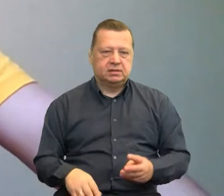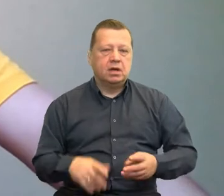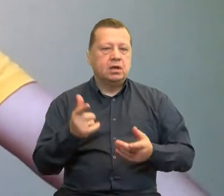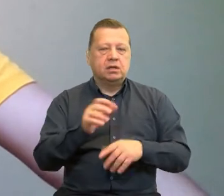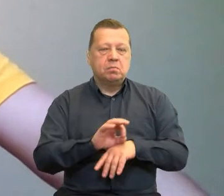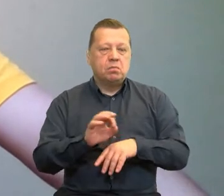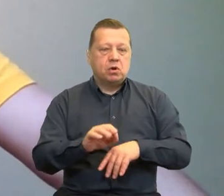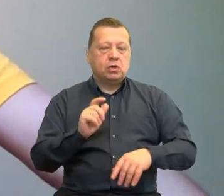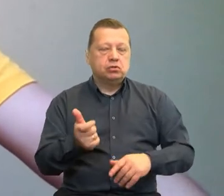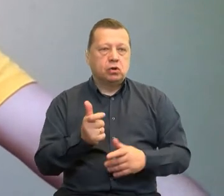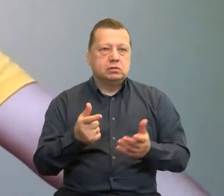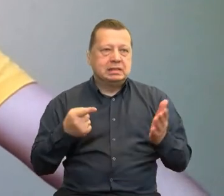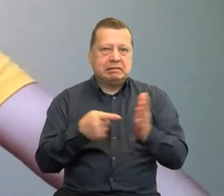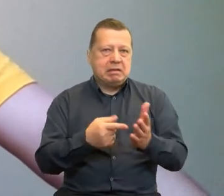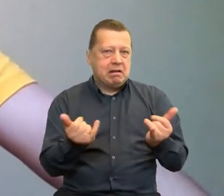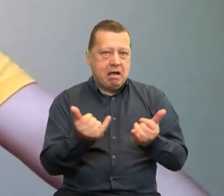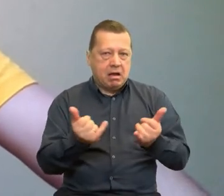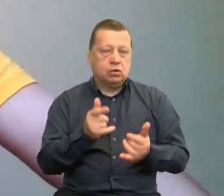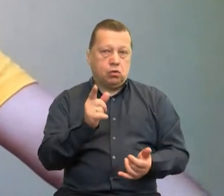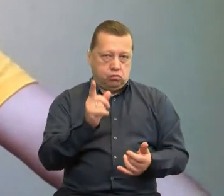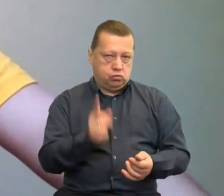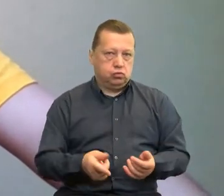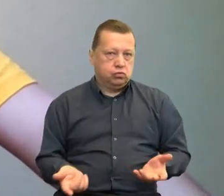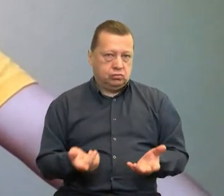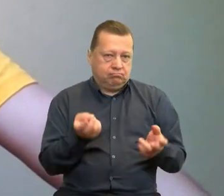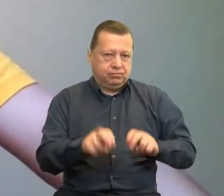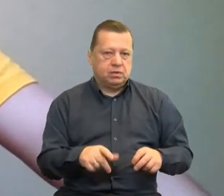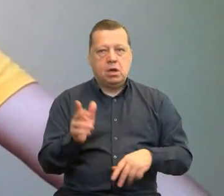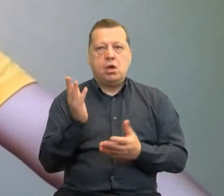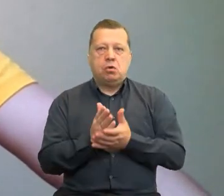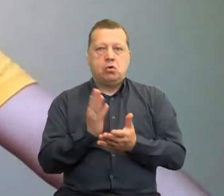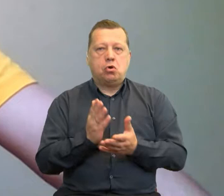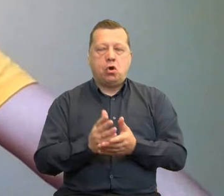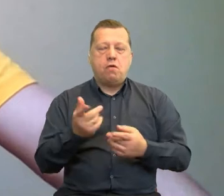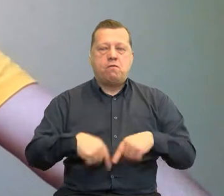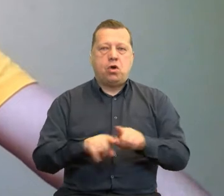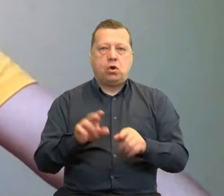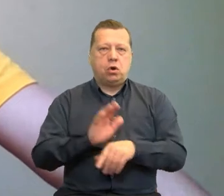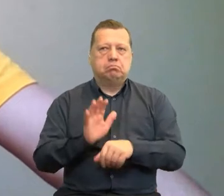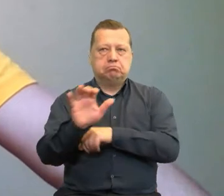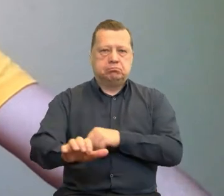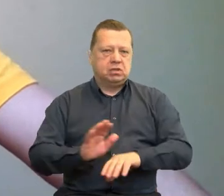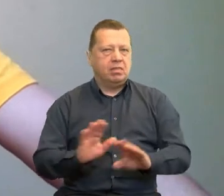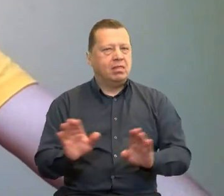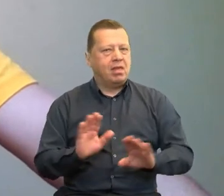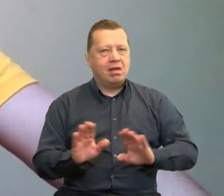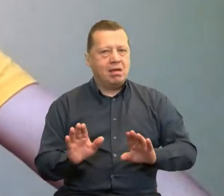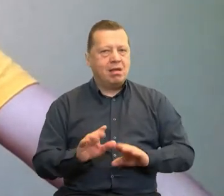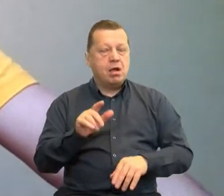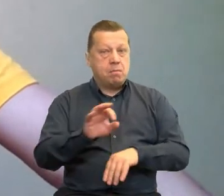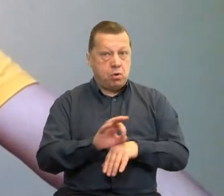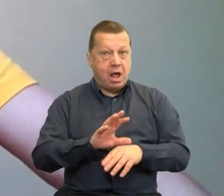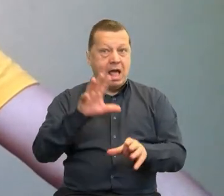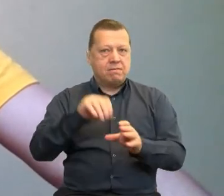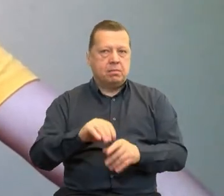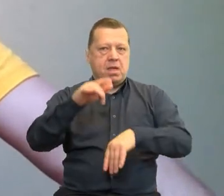czemuś też służył, żeby on nie był tylko zrealizowaniem projektu i wykonaniem pewnych działań, tylko żebyśmy po prostu osiągnęli efekt, żeby on był